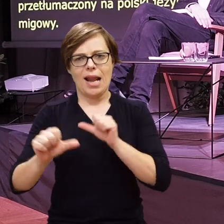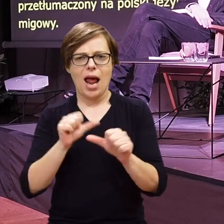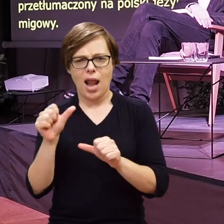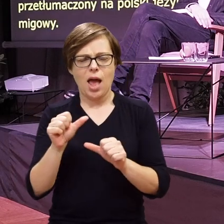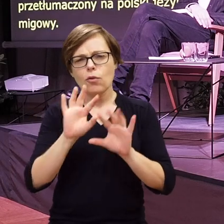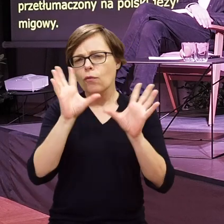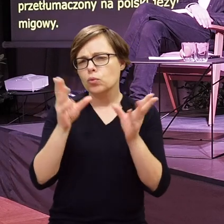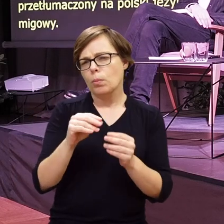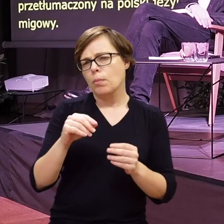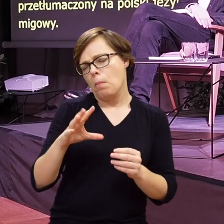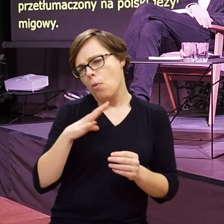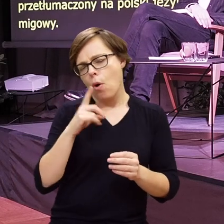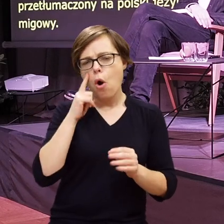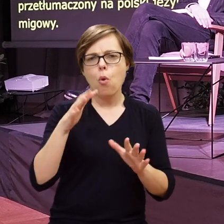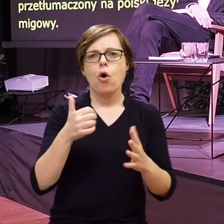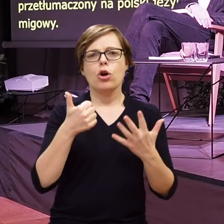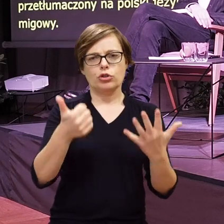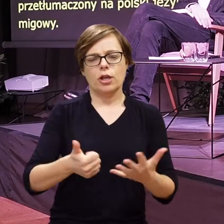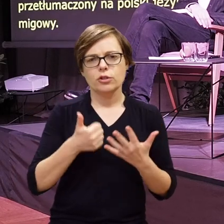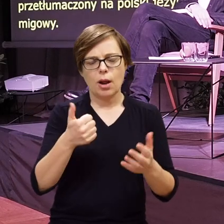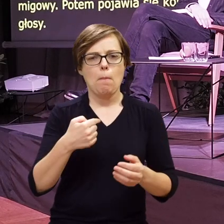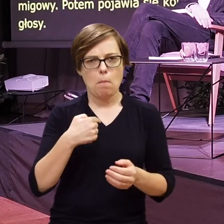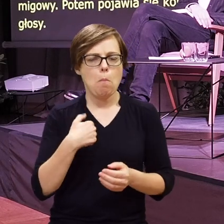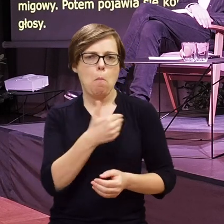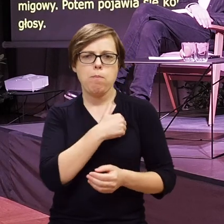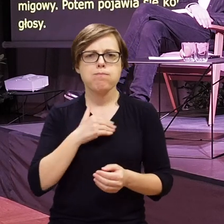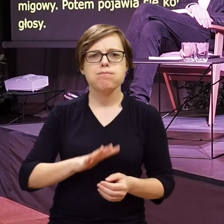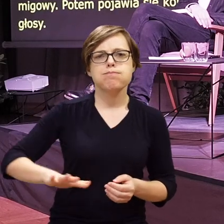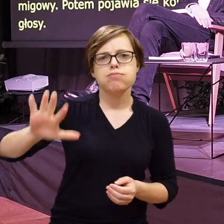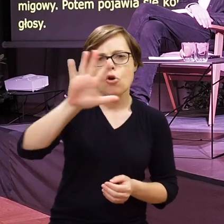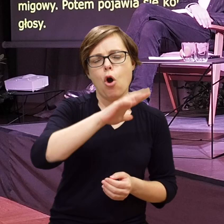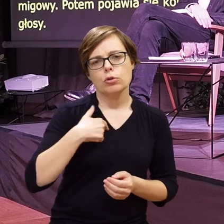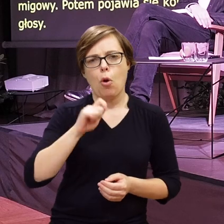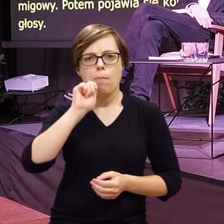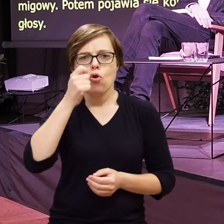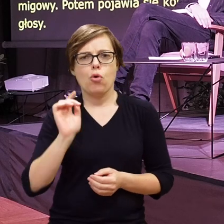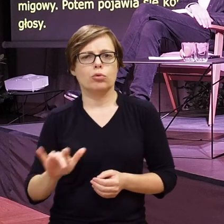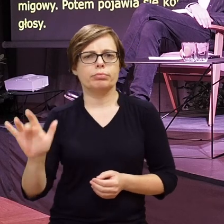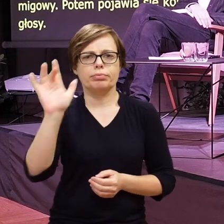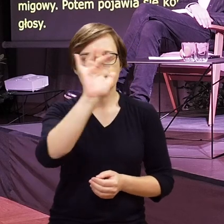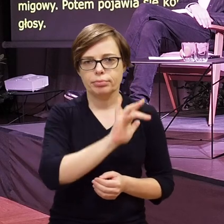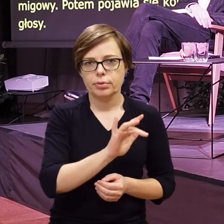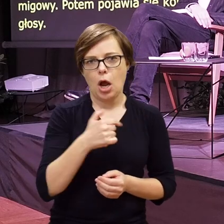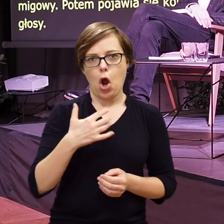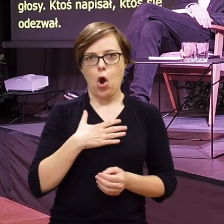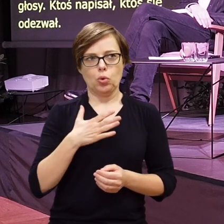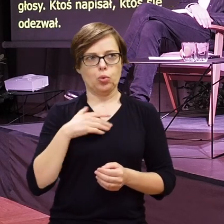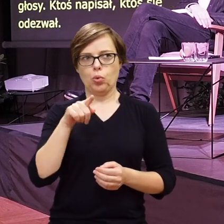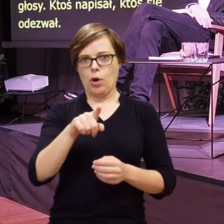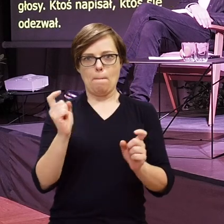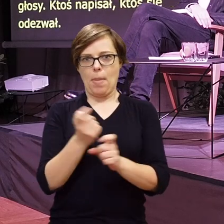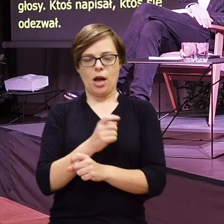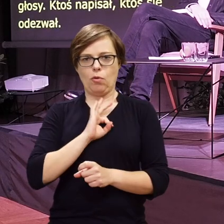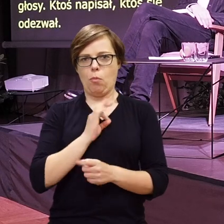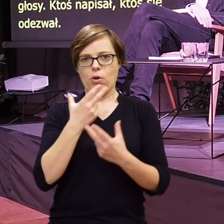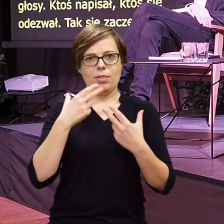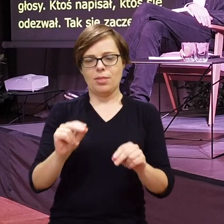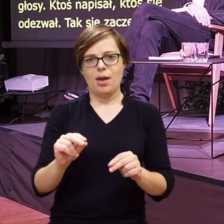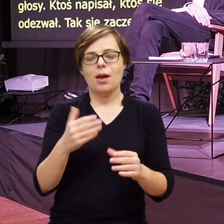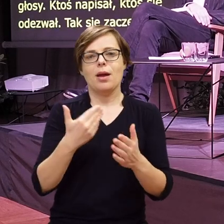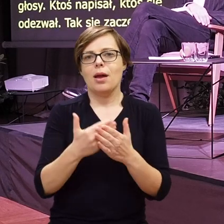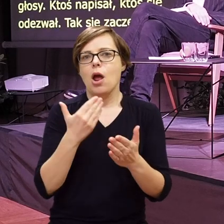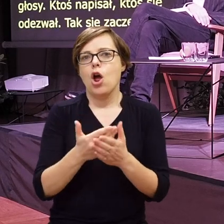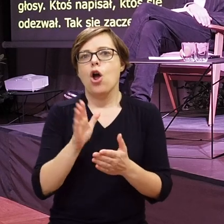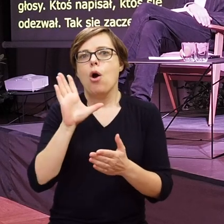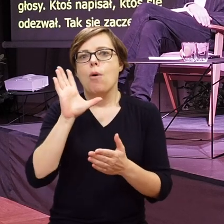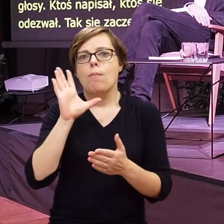właściwie sześć lat. Podróż po Polsce, która była trochę podróżą jak po innym kraju, bo spotykałam się z osobami, które posługują się